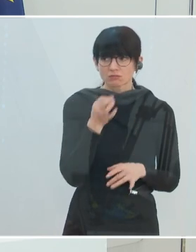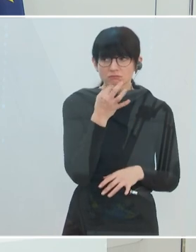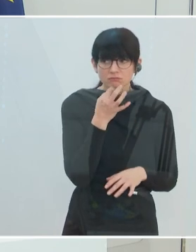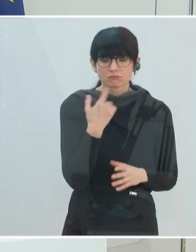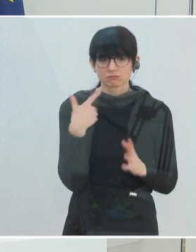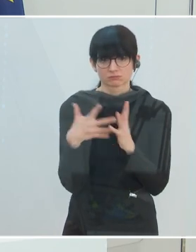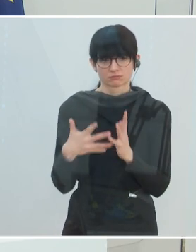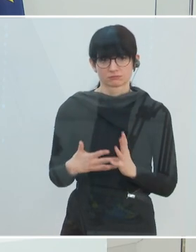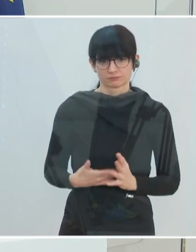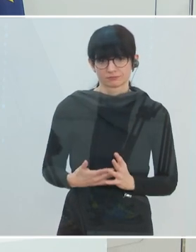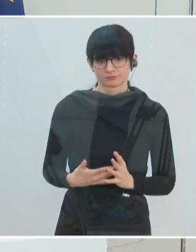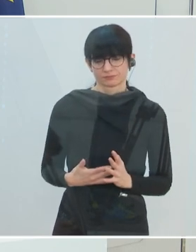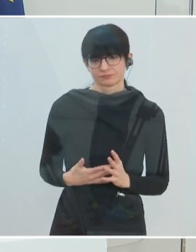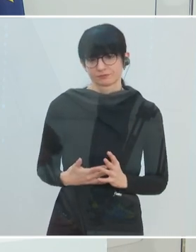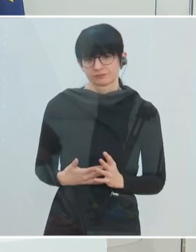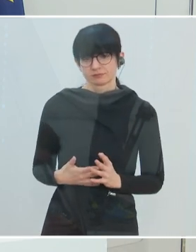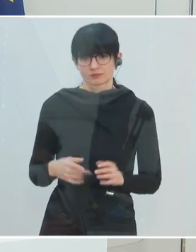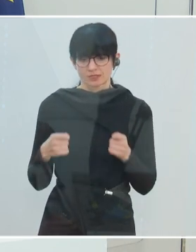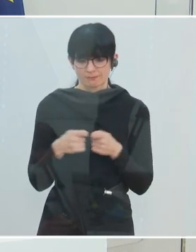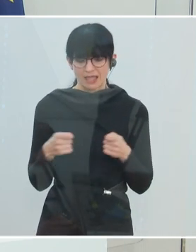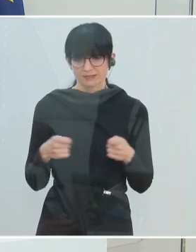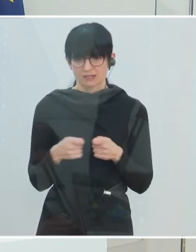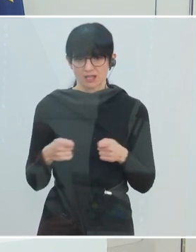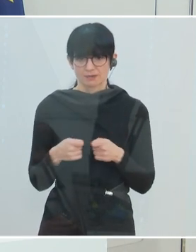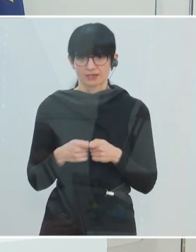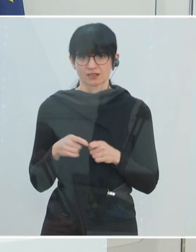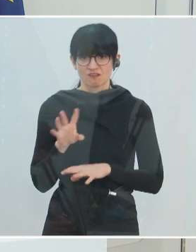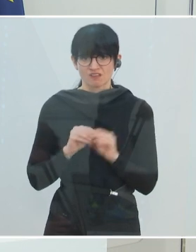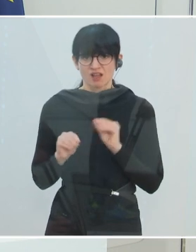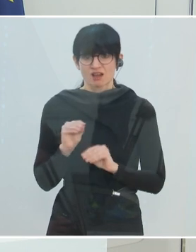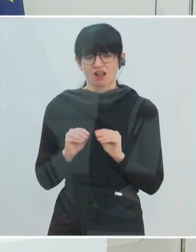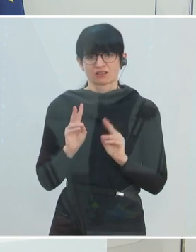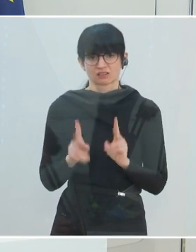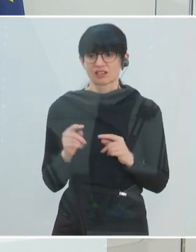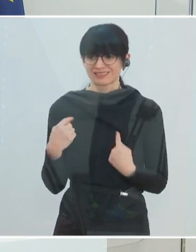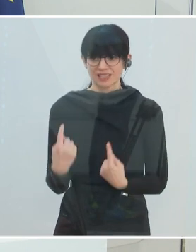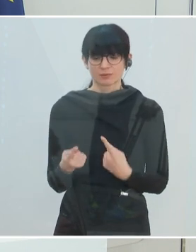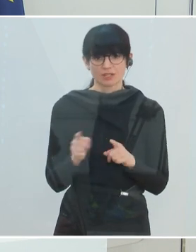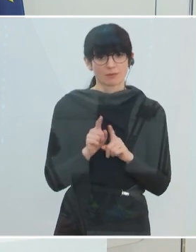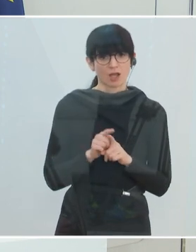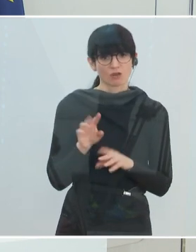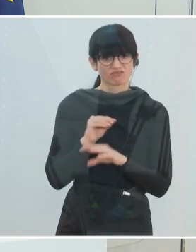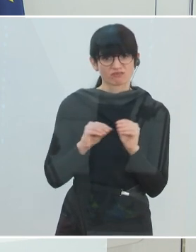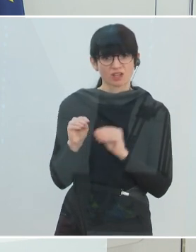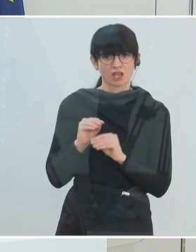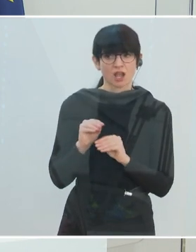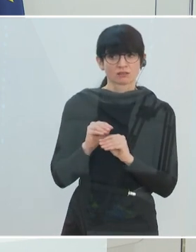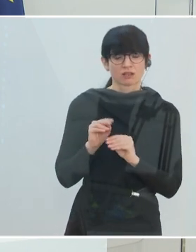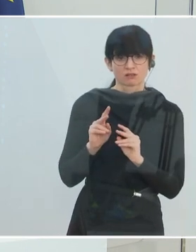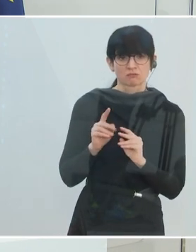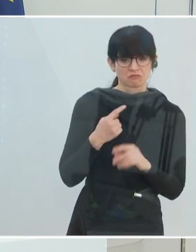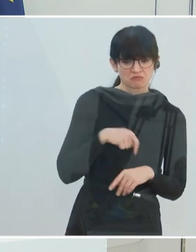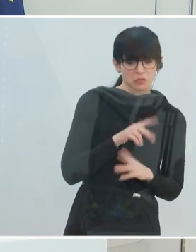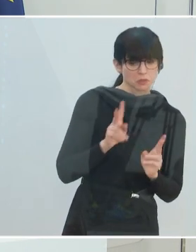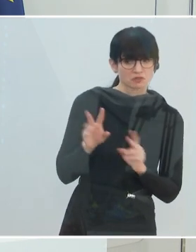kontrollieren, dass die Maßnahmen von den Vereinen selbst kontrolliert werden, aber dass auch die Vereine gut kontrolliert werden, dass wir